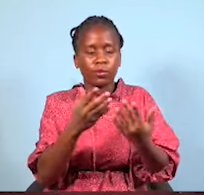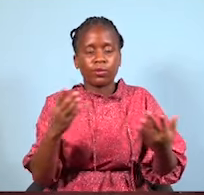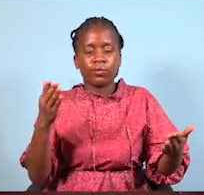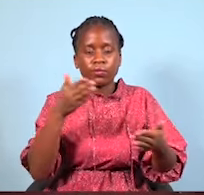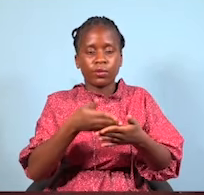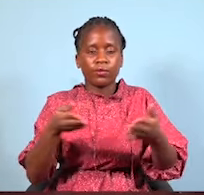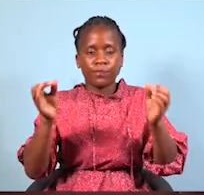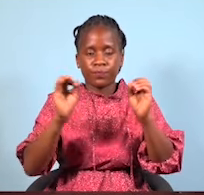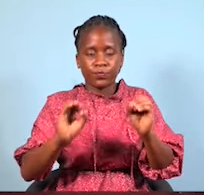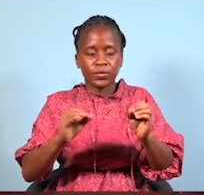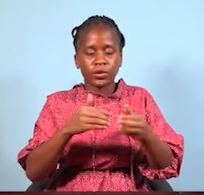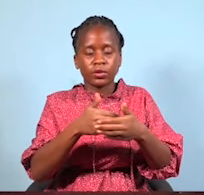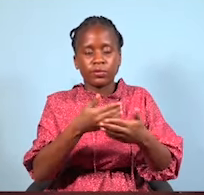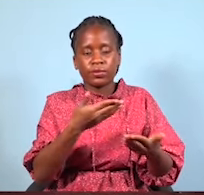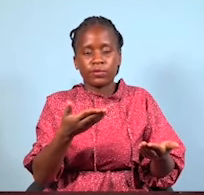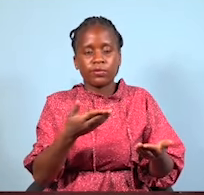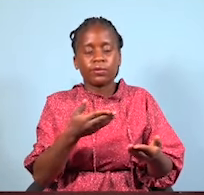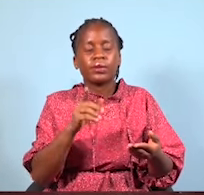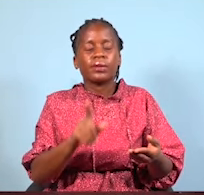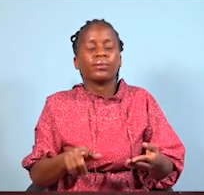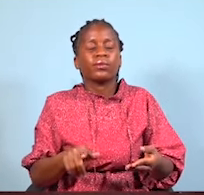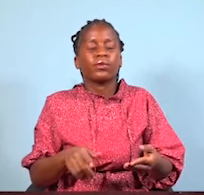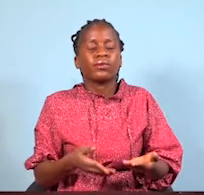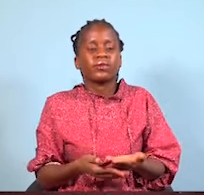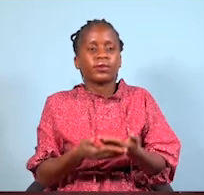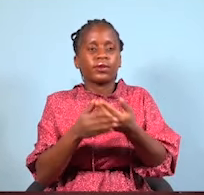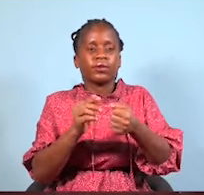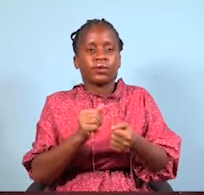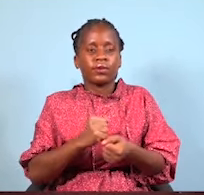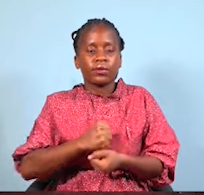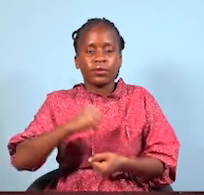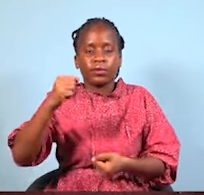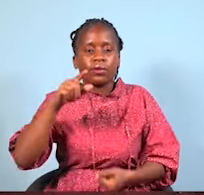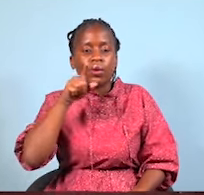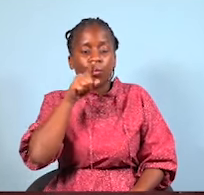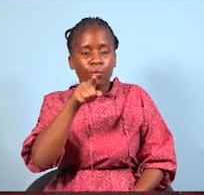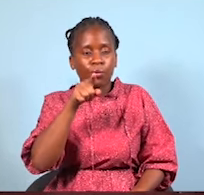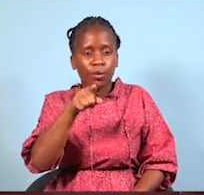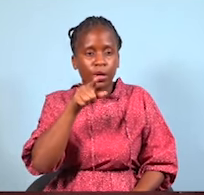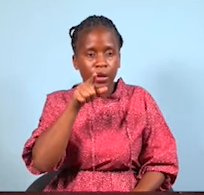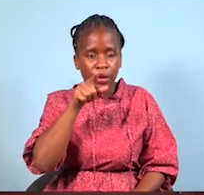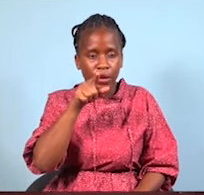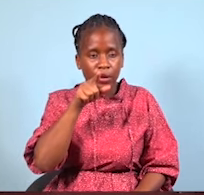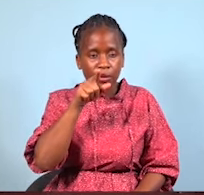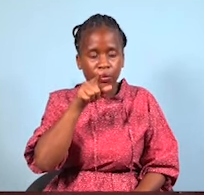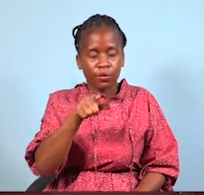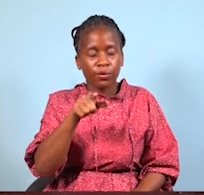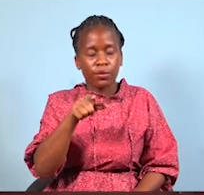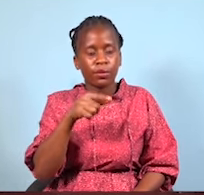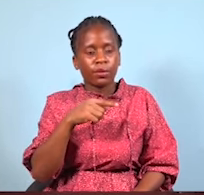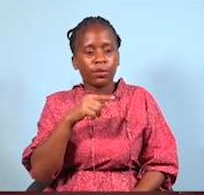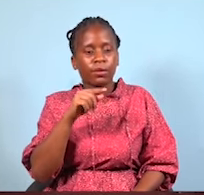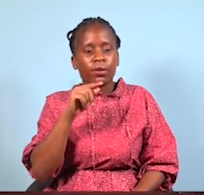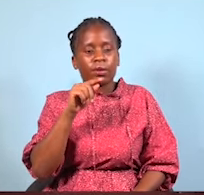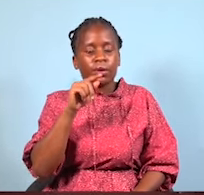Wewe pia umepitia mtihani kidogu wa kuzungu mzwa kuhusiana na kifo cha kampuni yako, gari yako, baada ya kutukea. Na